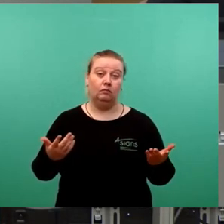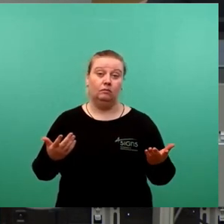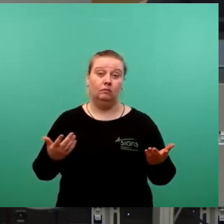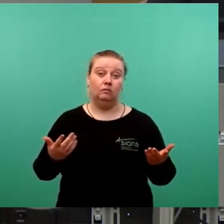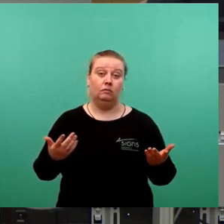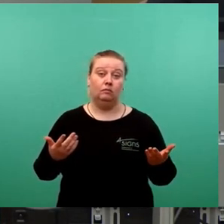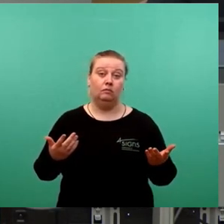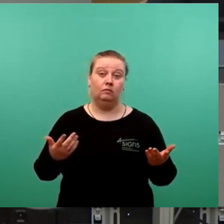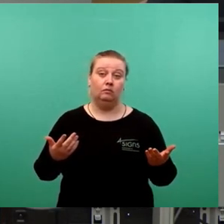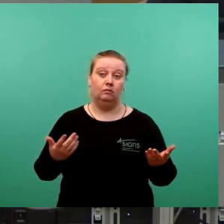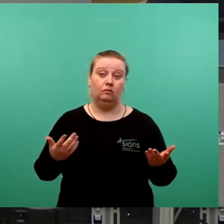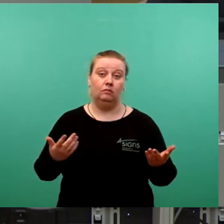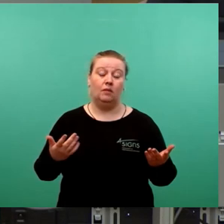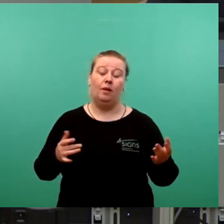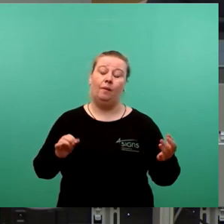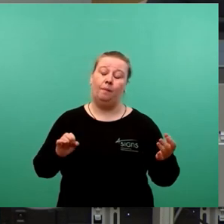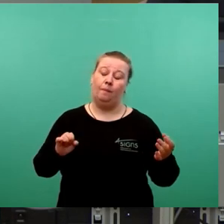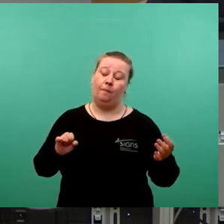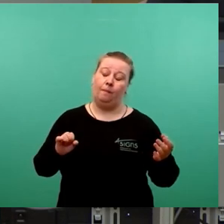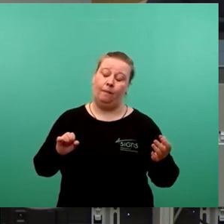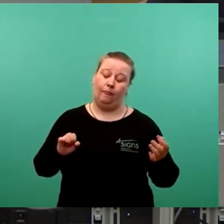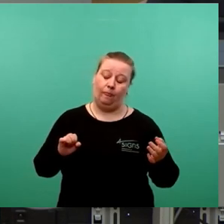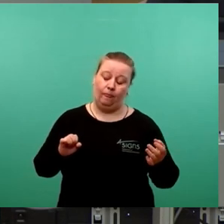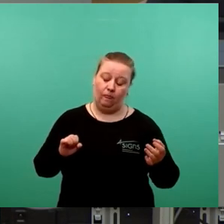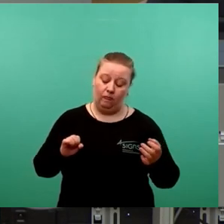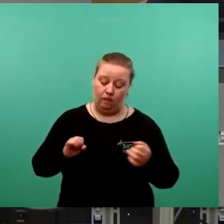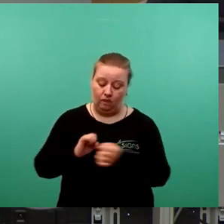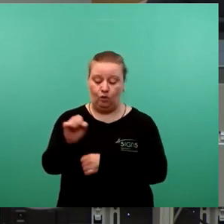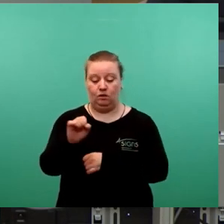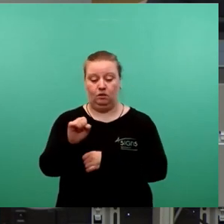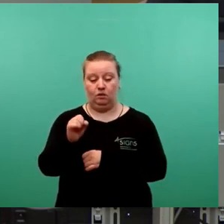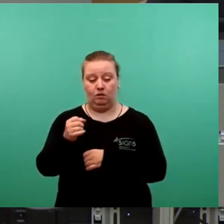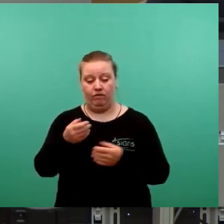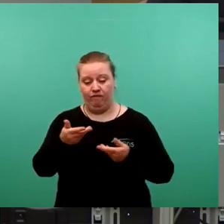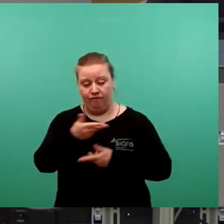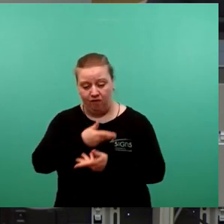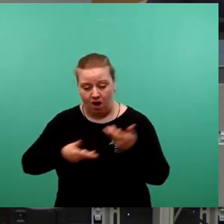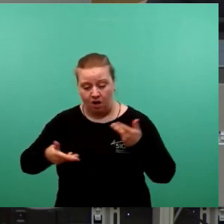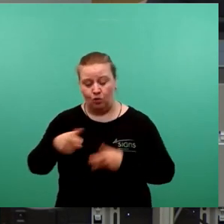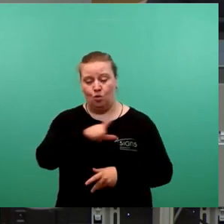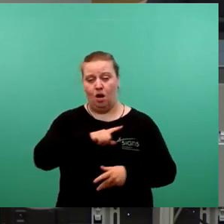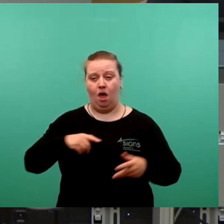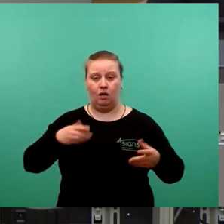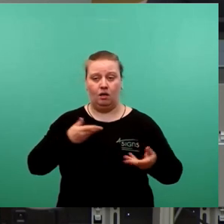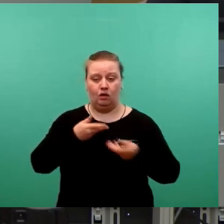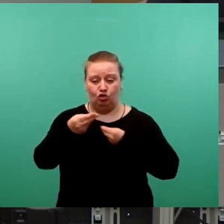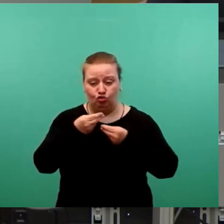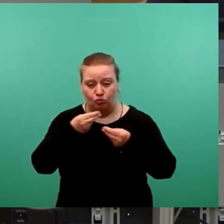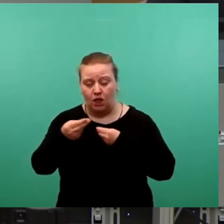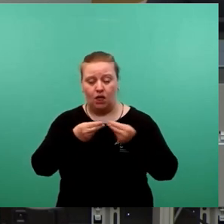Weil trotz solch intensiver Verhandlungen und so langer Gespräche in unterschiedlichsten